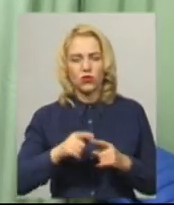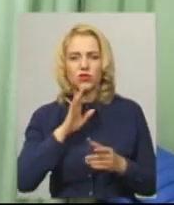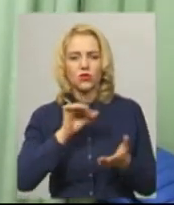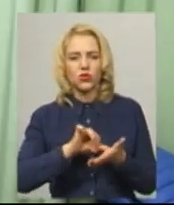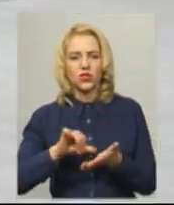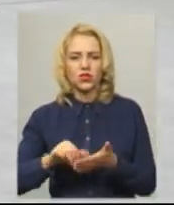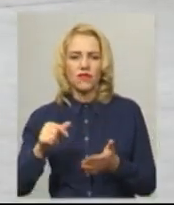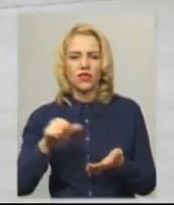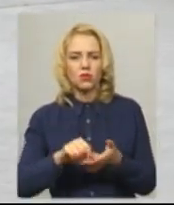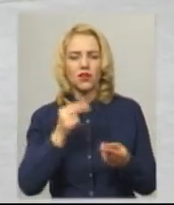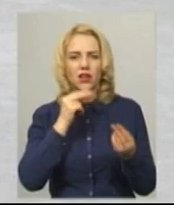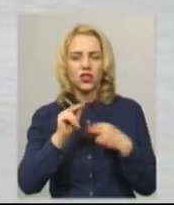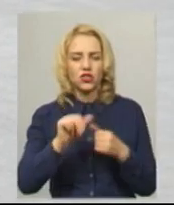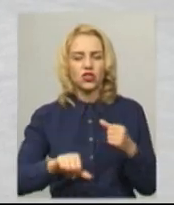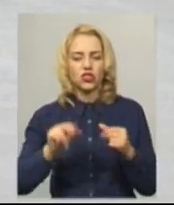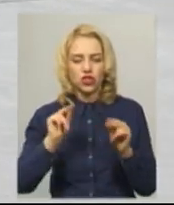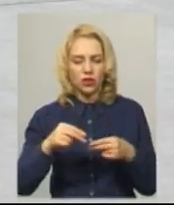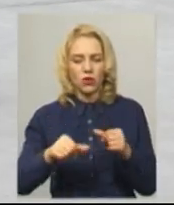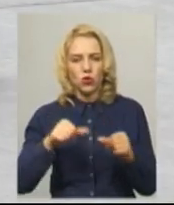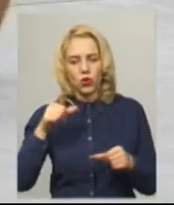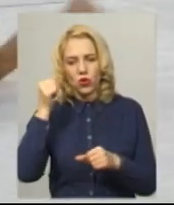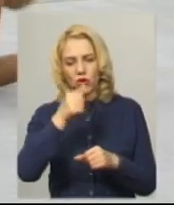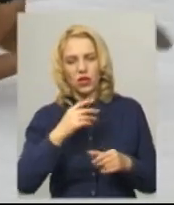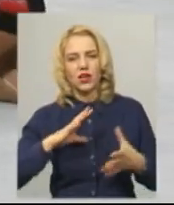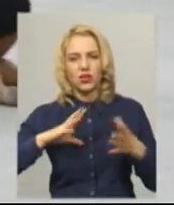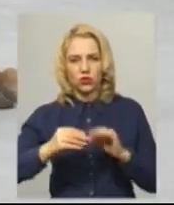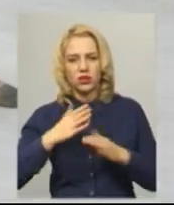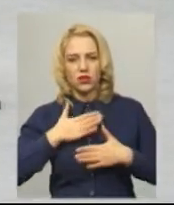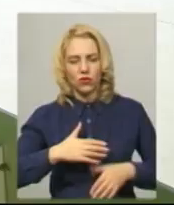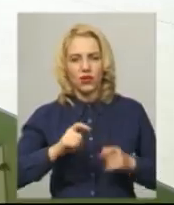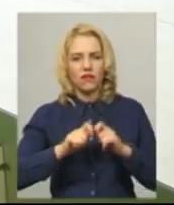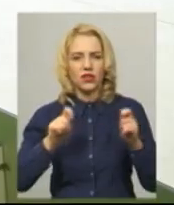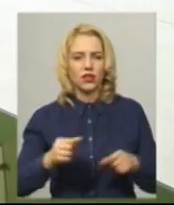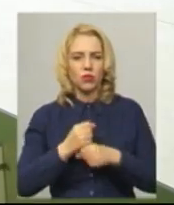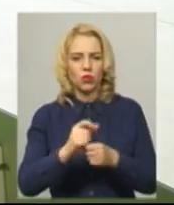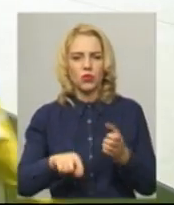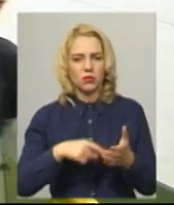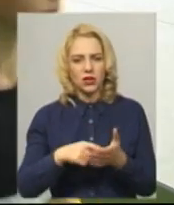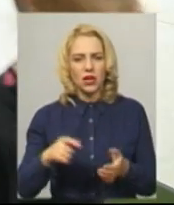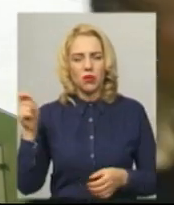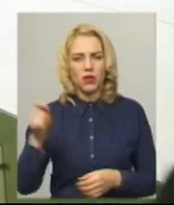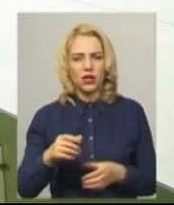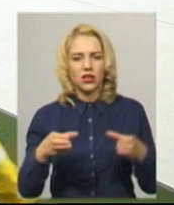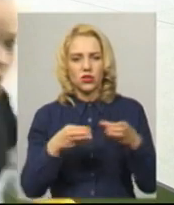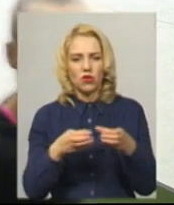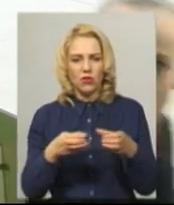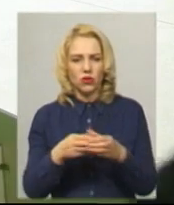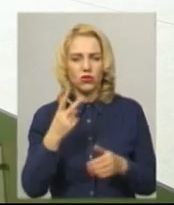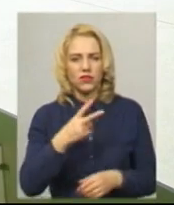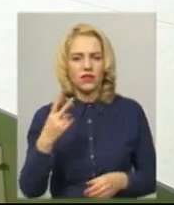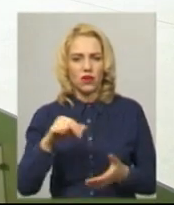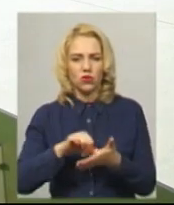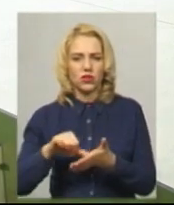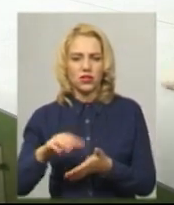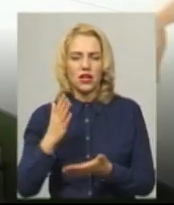краще, ніж торік. Результатом задоволена. На відкритий кубок міста приїхала з командою із 22-х учасників втретє. У нас є п